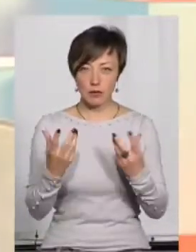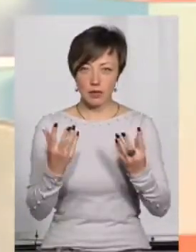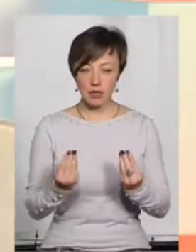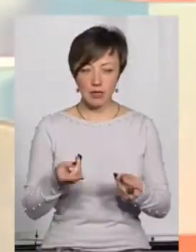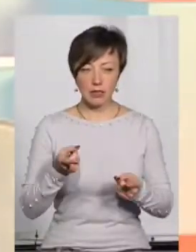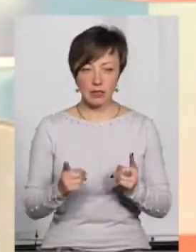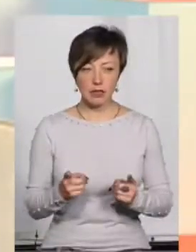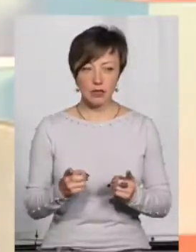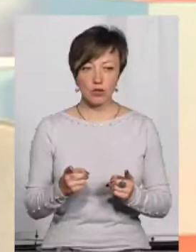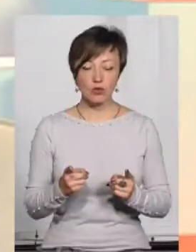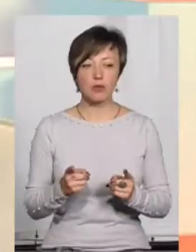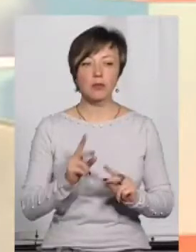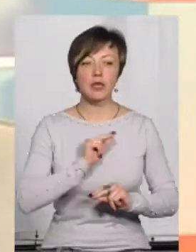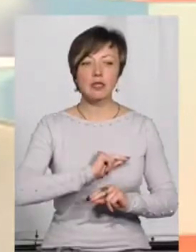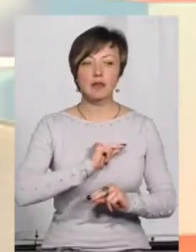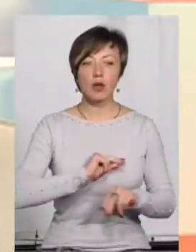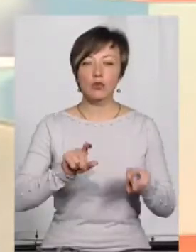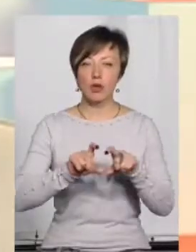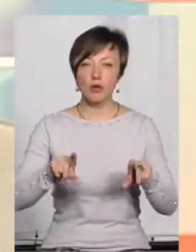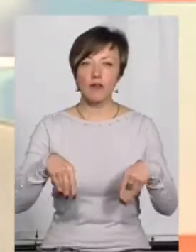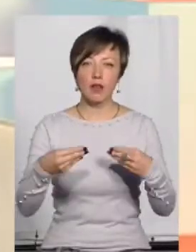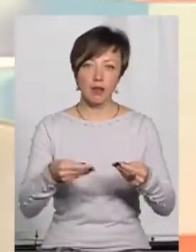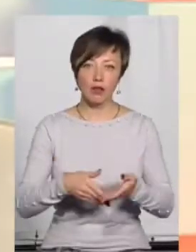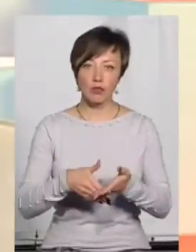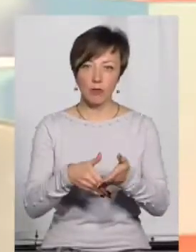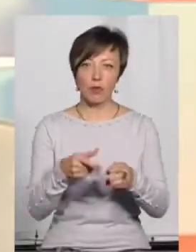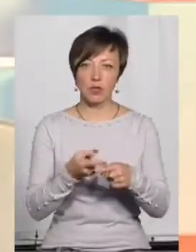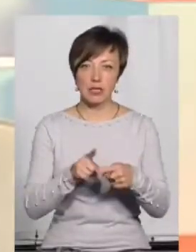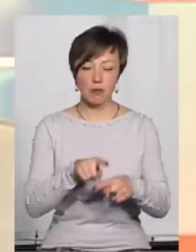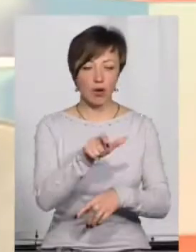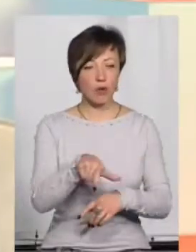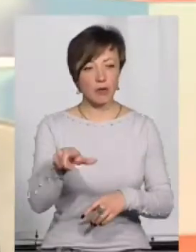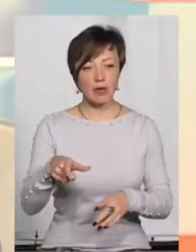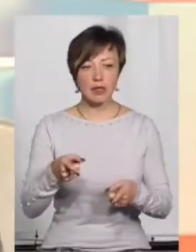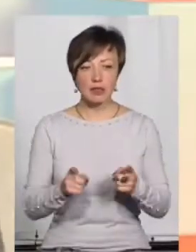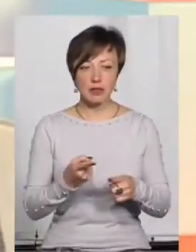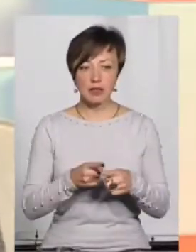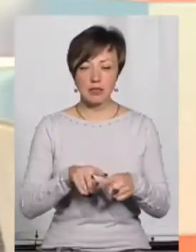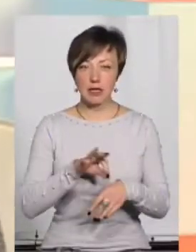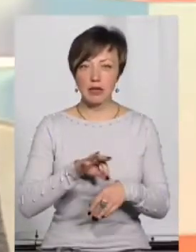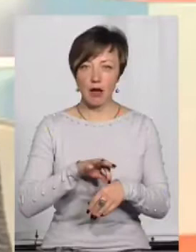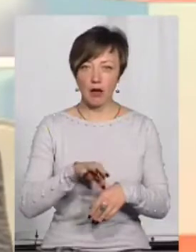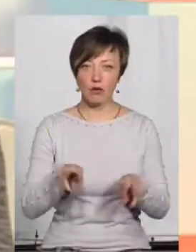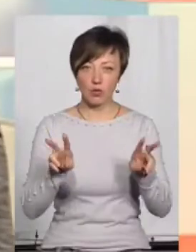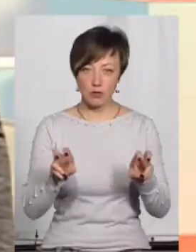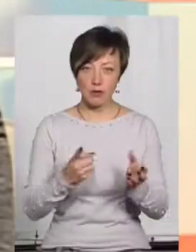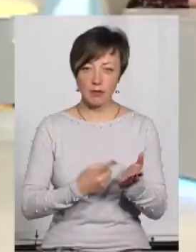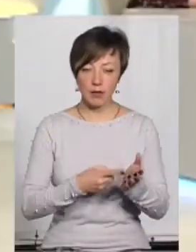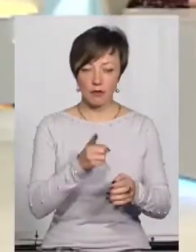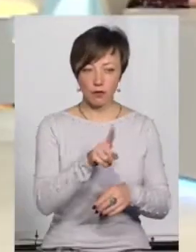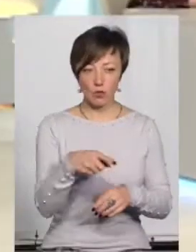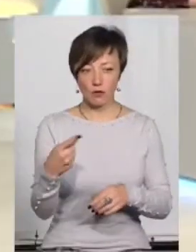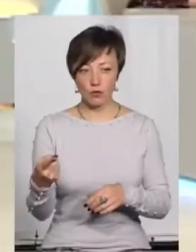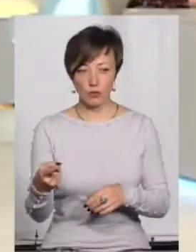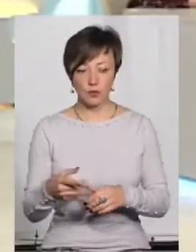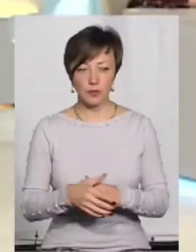дійсно, працівники установи надали допомогу зазначеним громадянам. І дійсно, цей діагноз підтвердився і в одного, в другого.